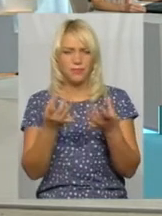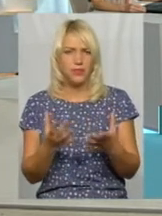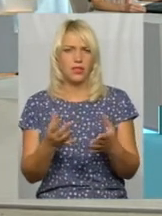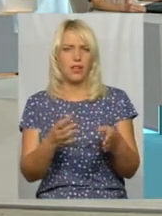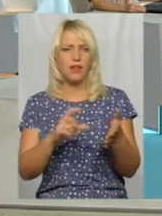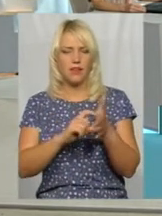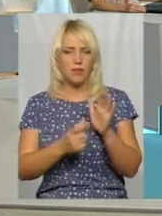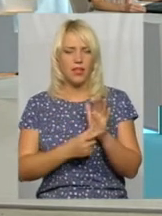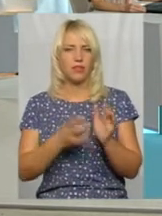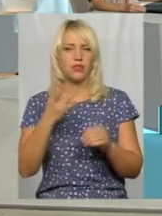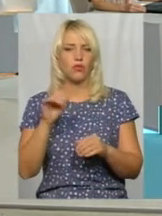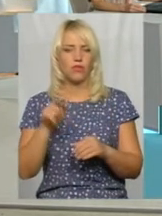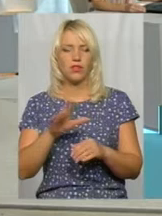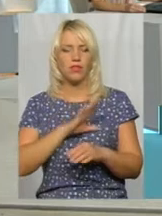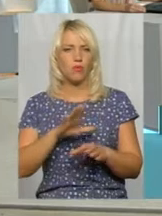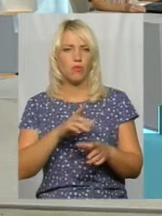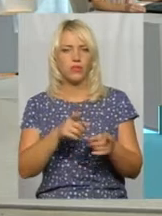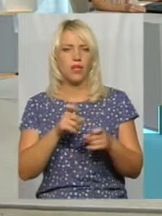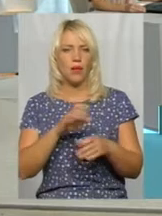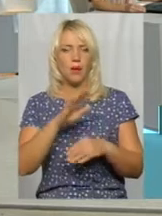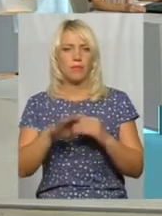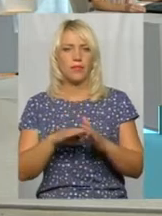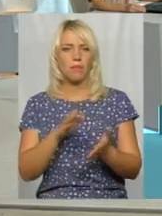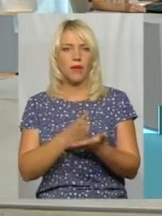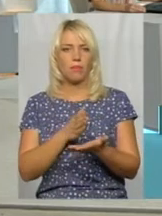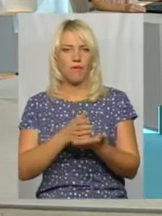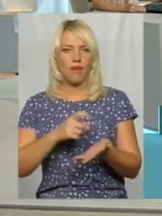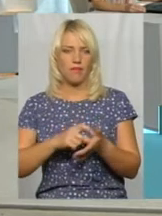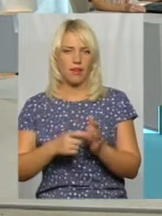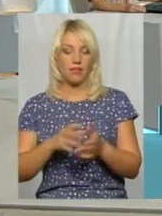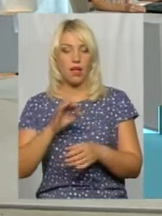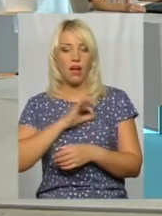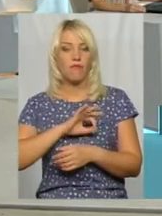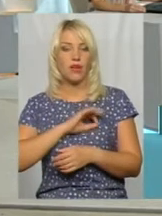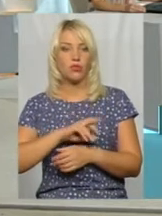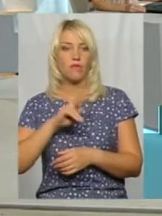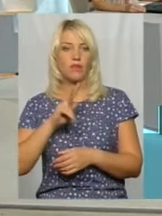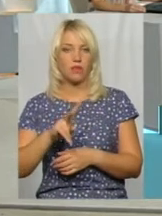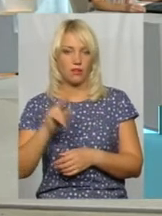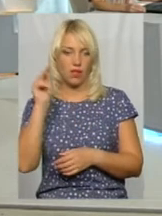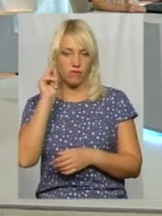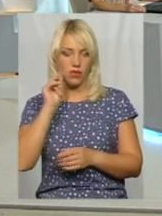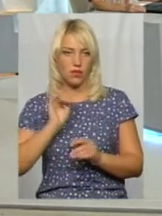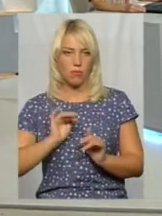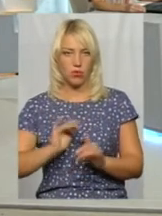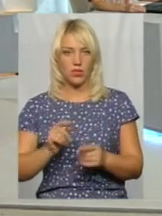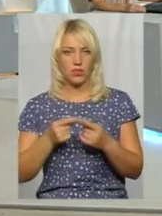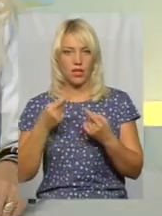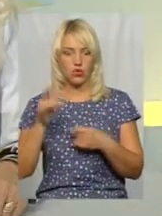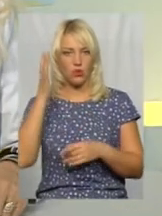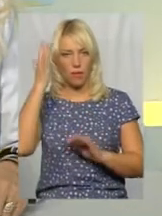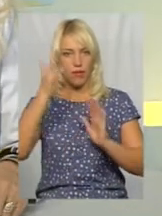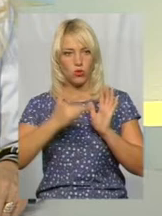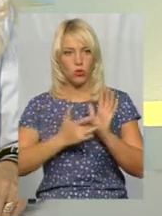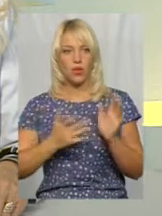але вони не були залучені під перебування класу, а використовувалися в навчальному процесі з іншою метою.